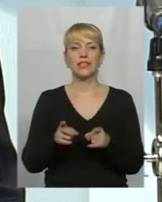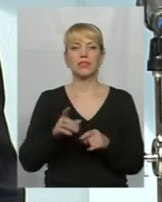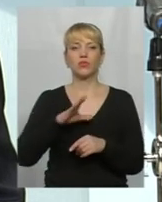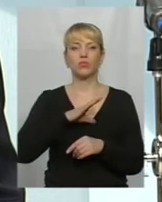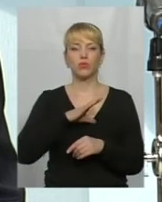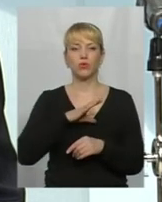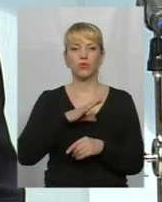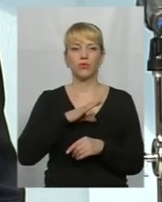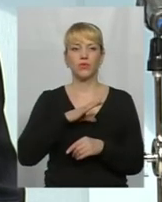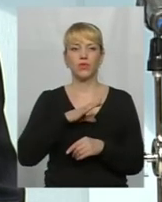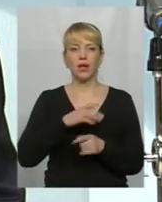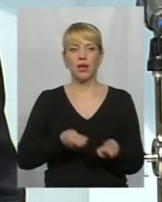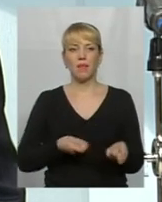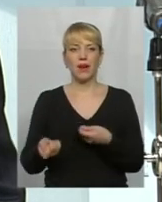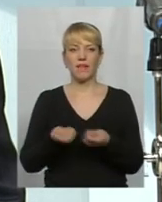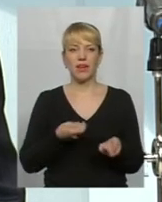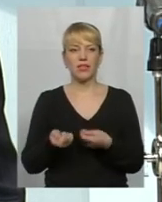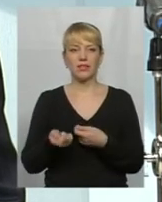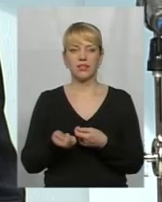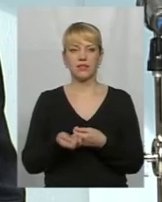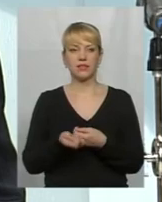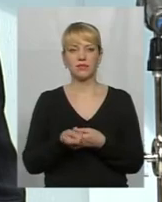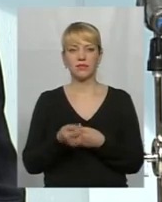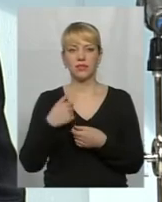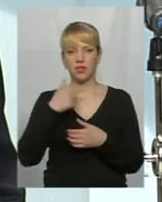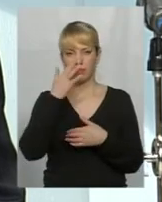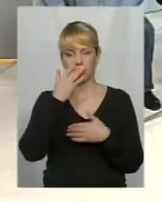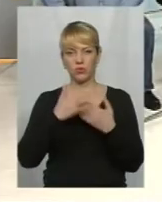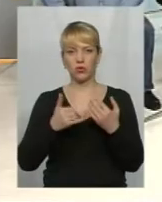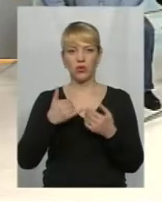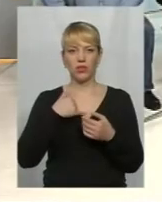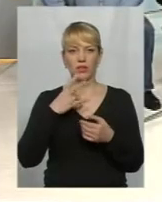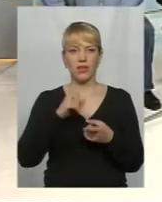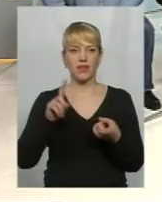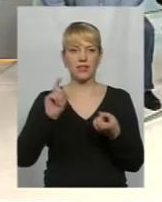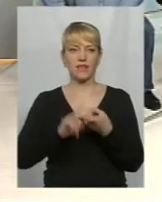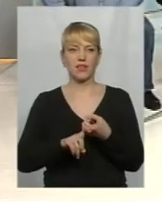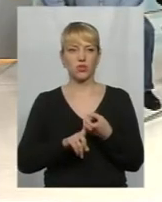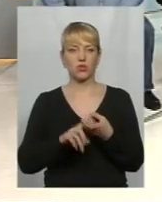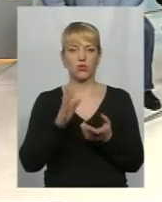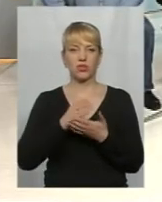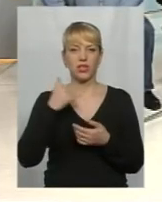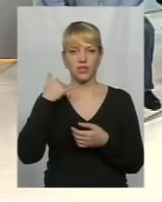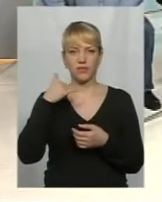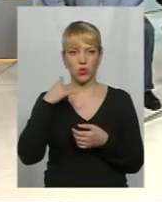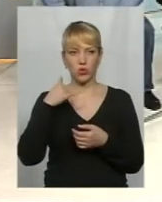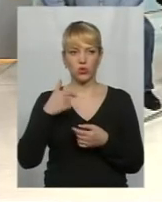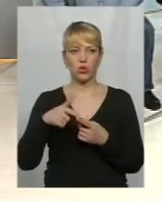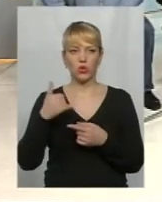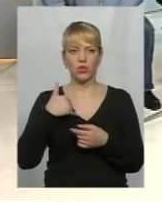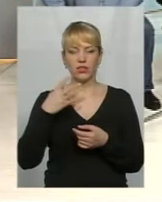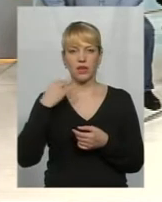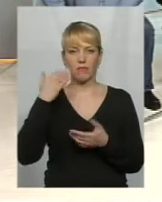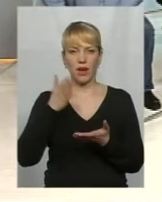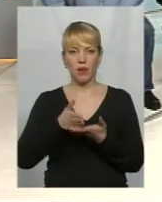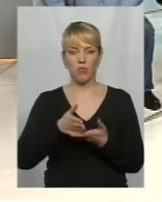перевезення контрабанду. Я, перепишу, переб'ю. У нас зараз на зв'язку просто якраз є дзвіночок. У нас зараз на зв'язку